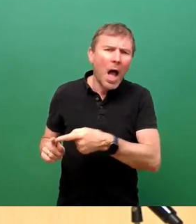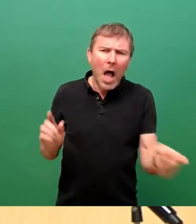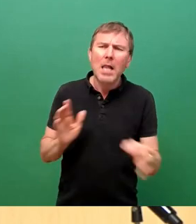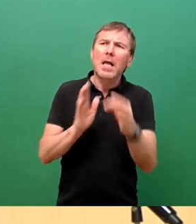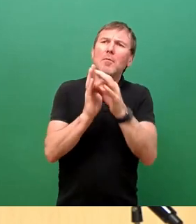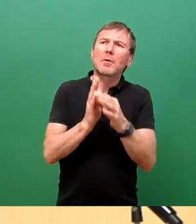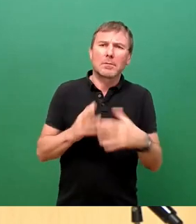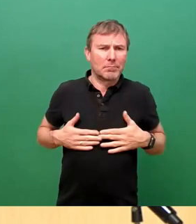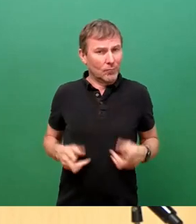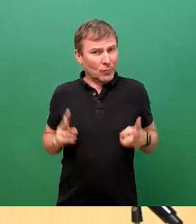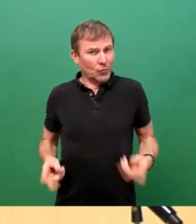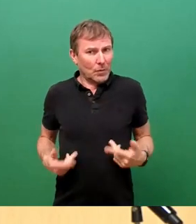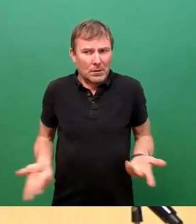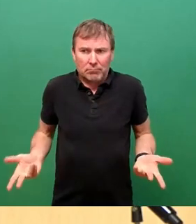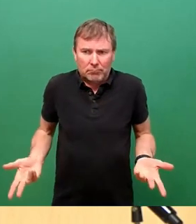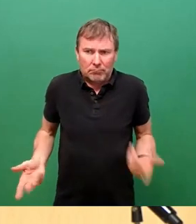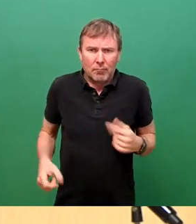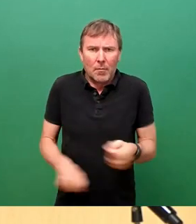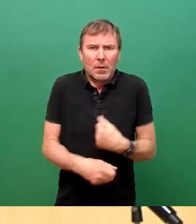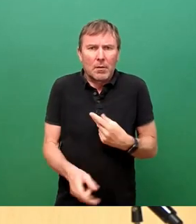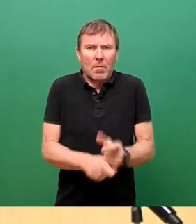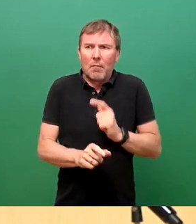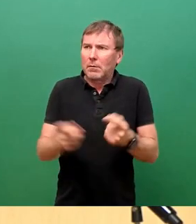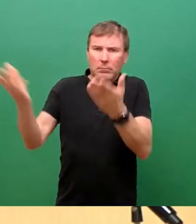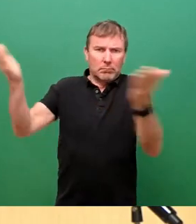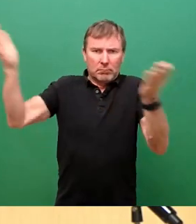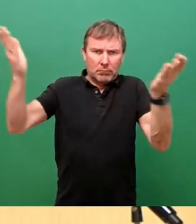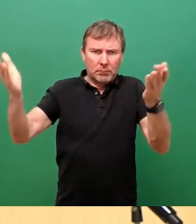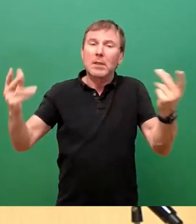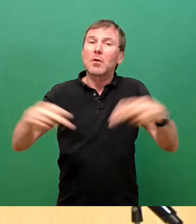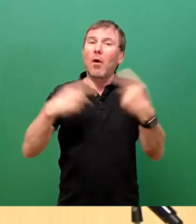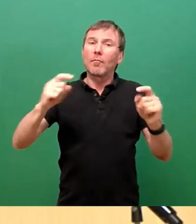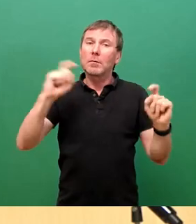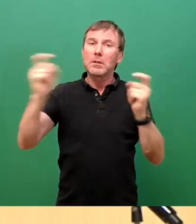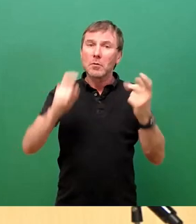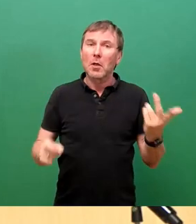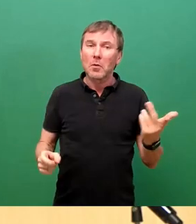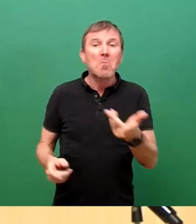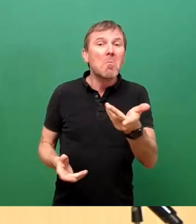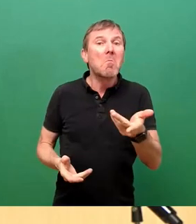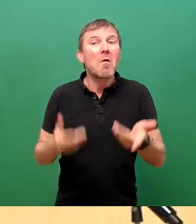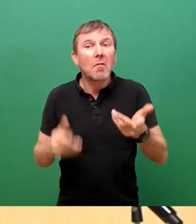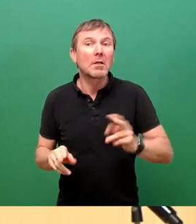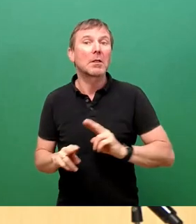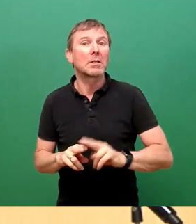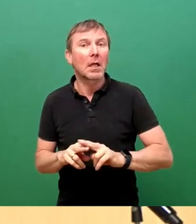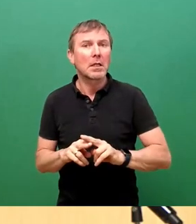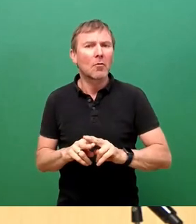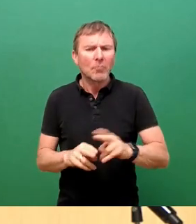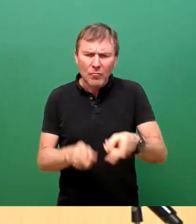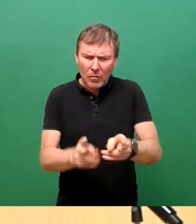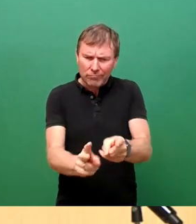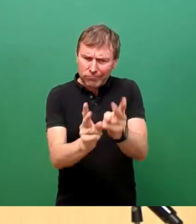und des Stadtrates. Nun wird diskutiert, ganz offen, ob man vielleicht eine Sanierung im Bestand eher erreichen könnte.